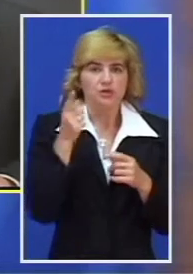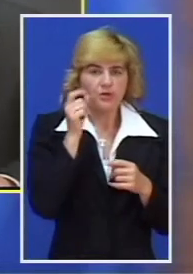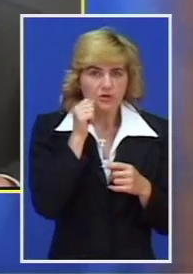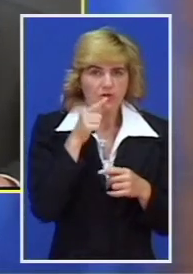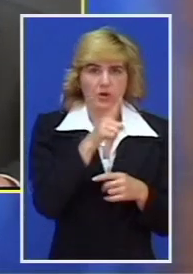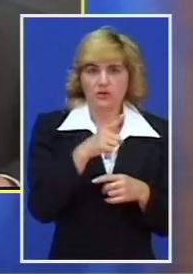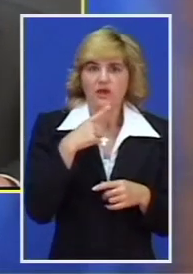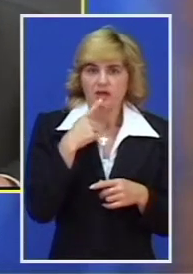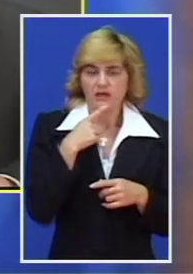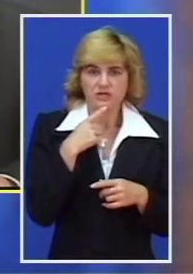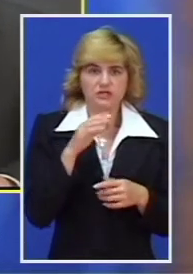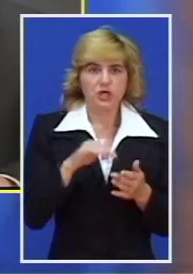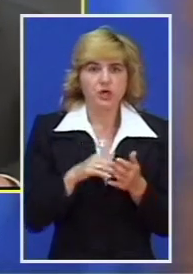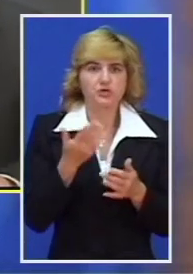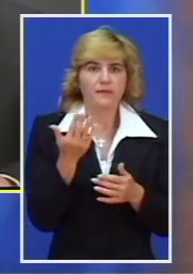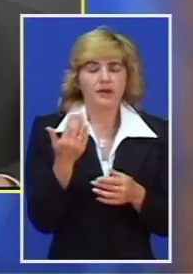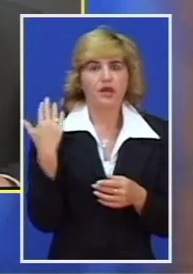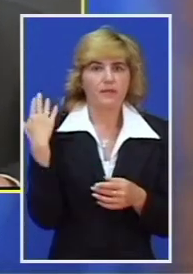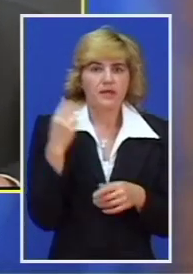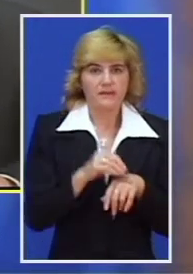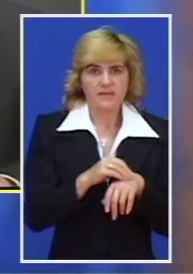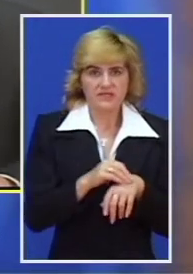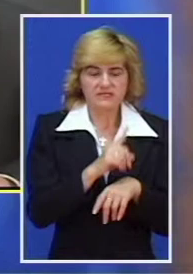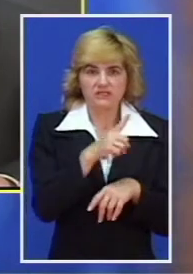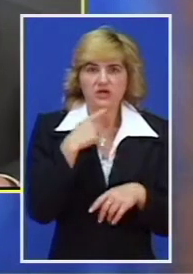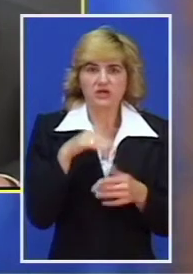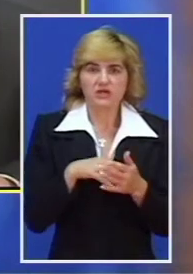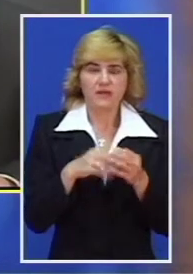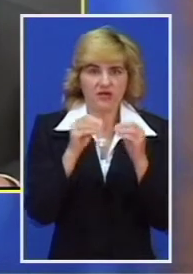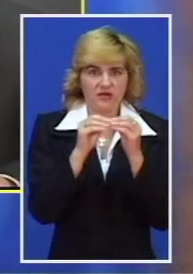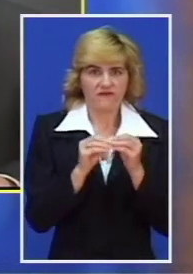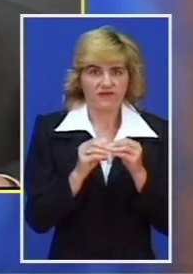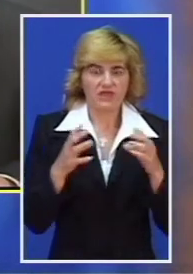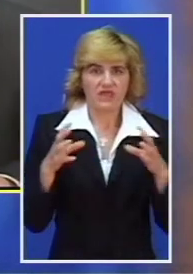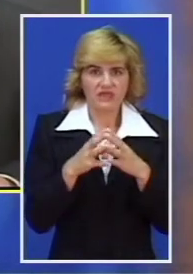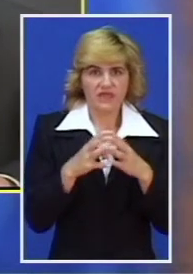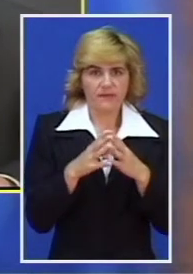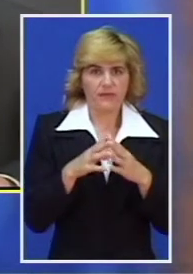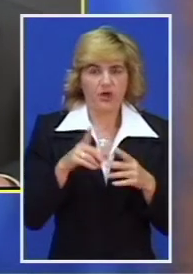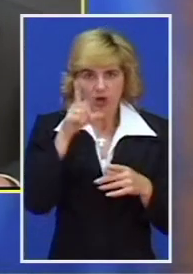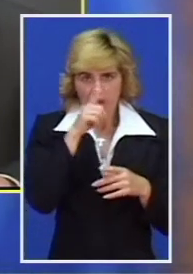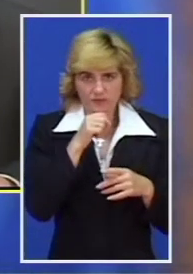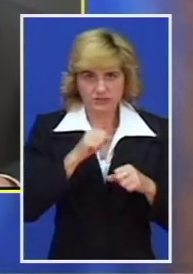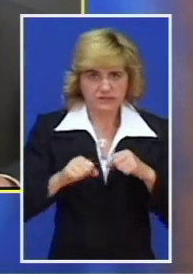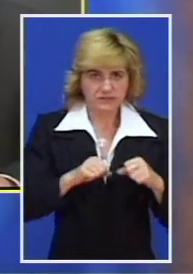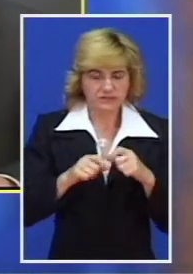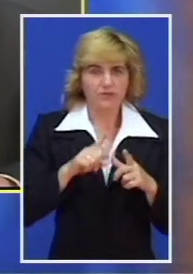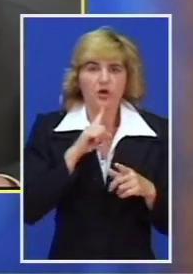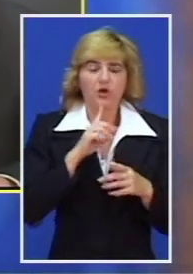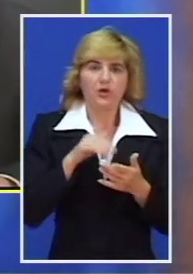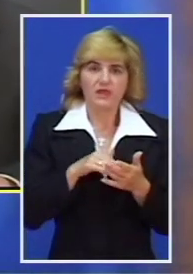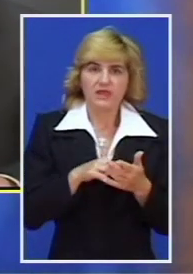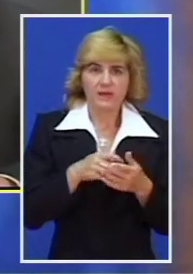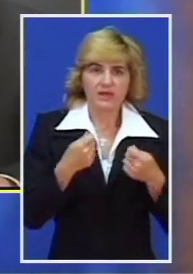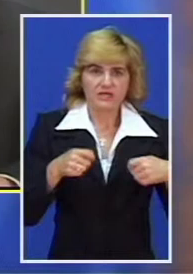Stantić je podsjetio da su oni još pre nekoliko meseca insistirali da se formira PR tim Lokalne samouprave i tim koji će biti zadužen za izredu